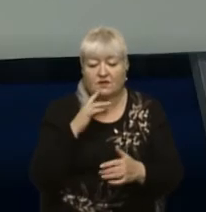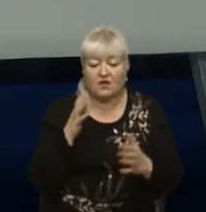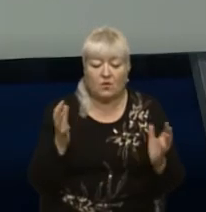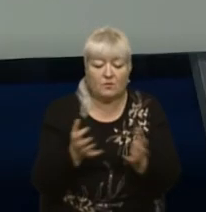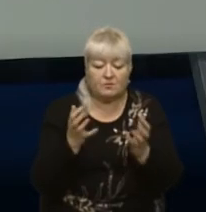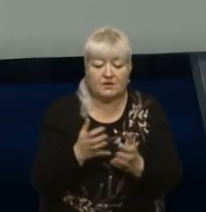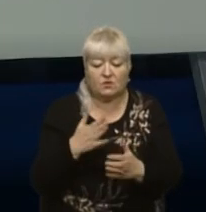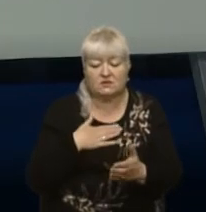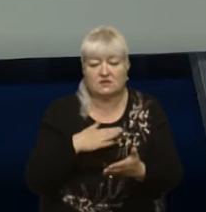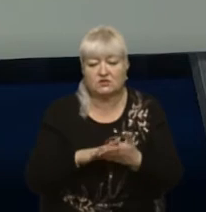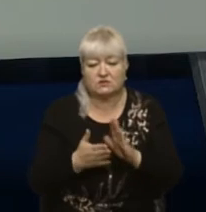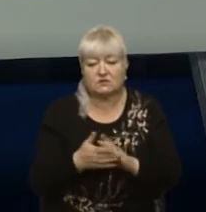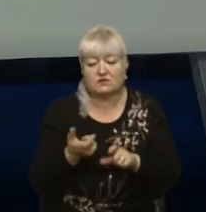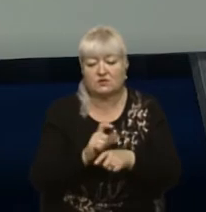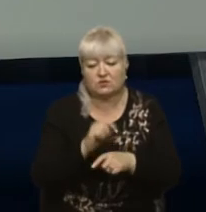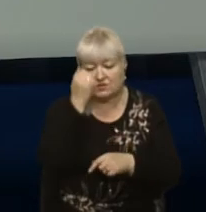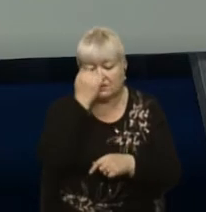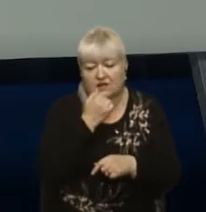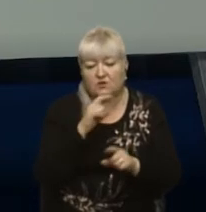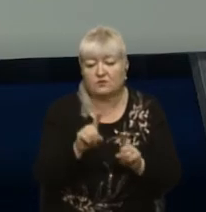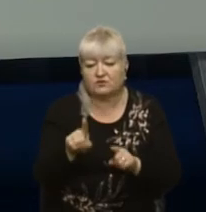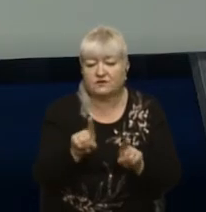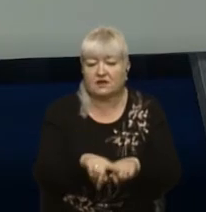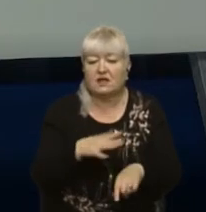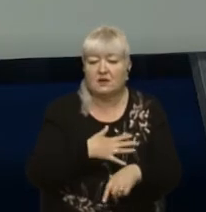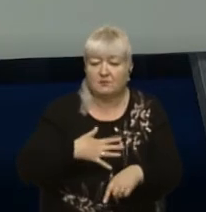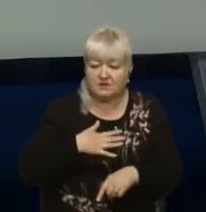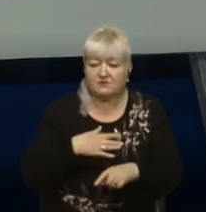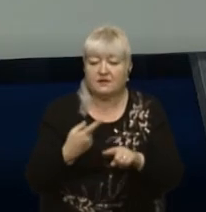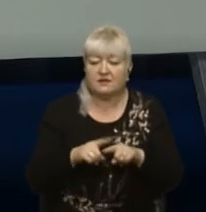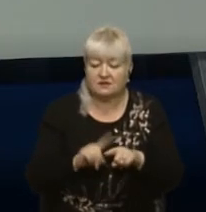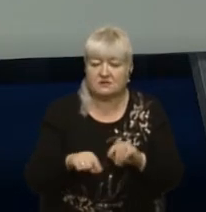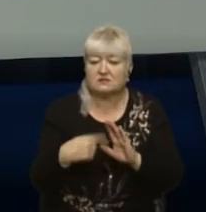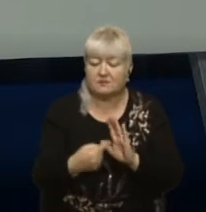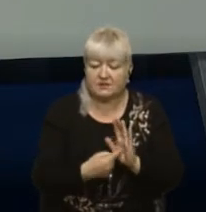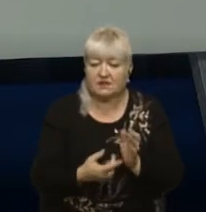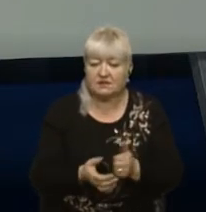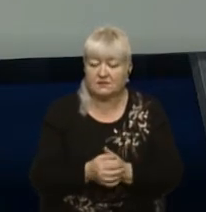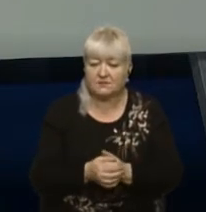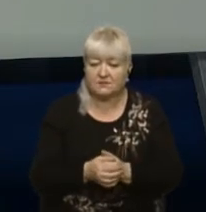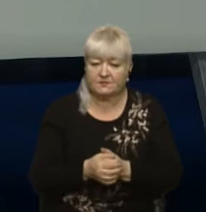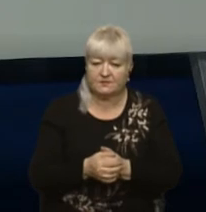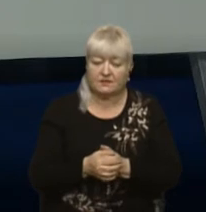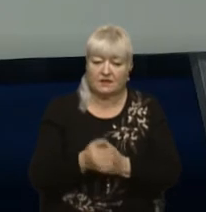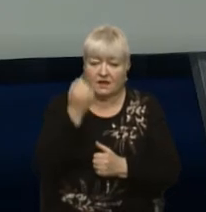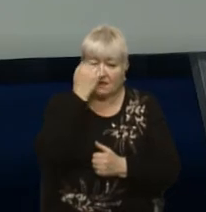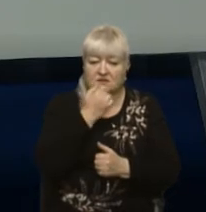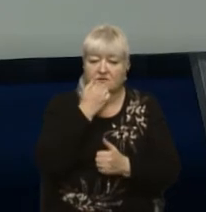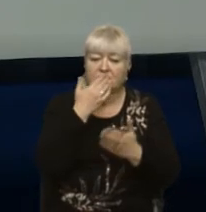цією нашою ситуацією. Дуже дякую, що ви так перейнялися тим питанням, і завдяки вам